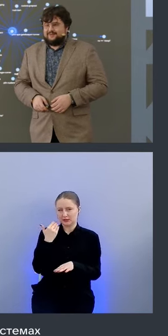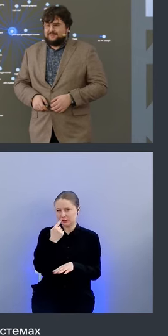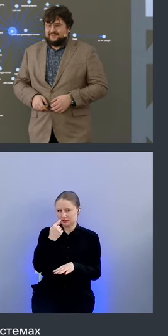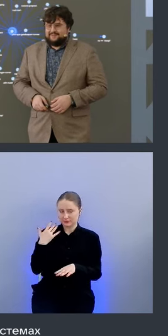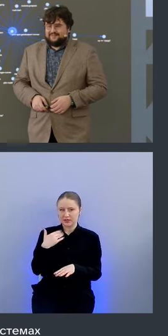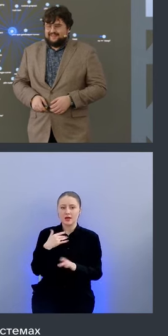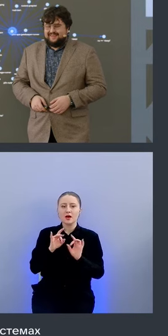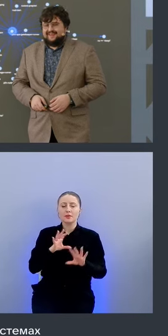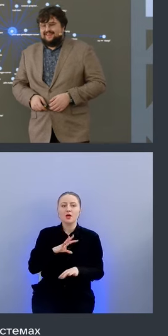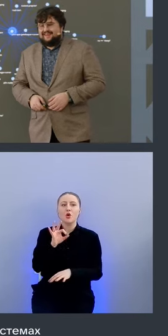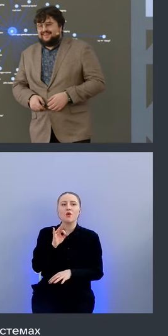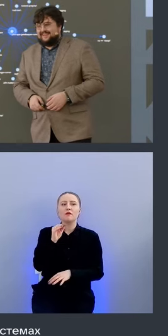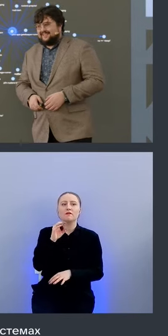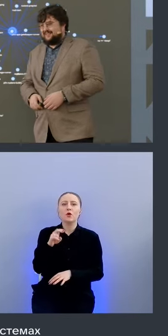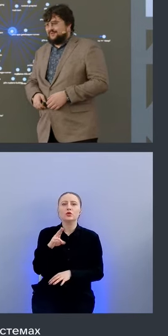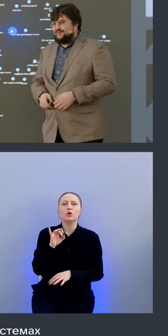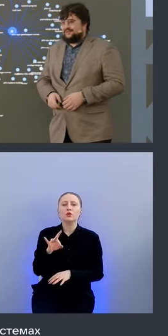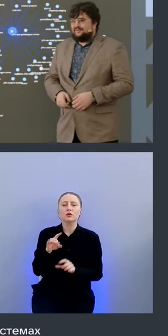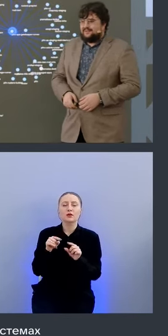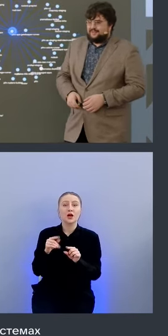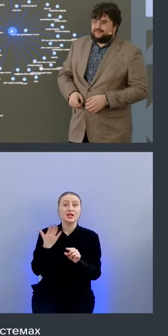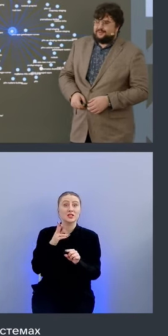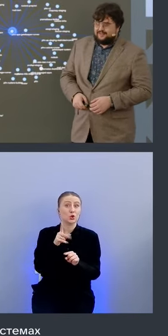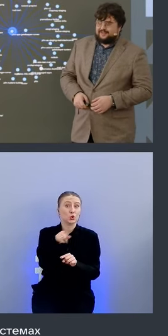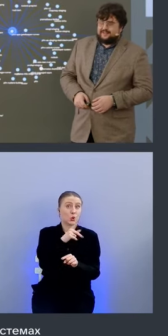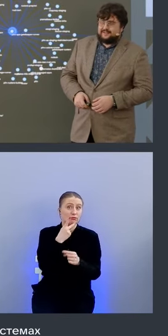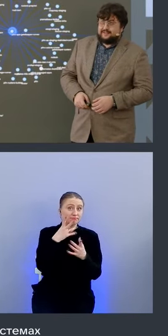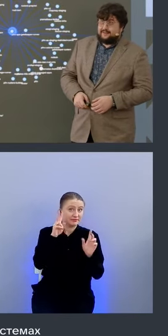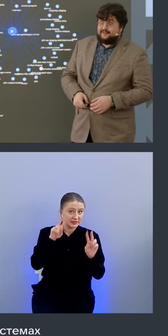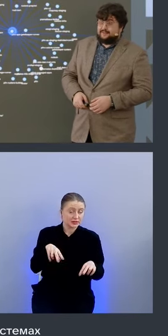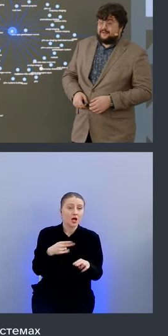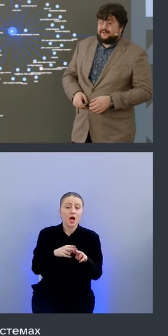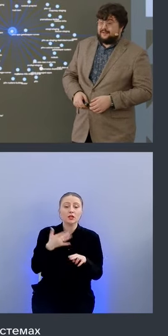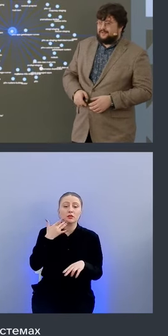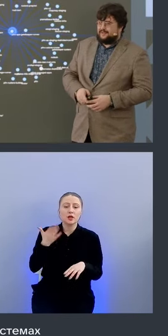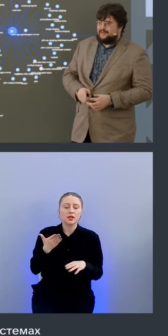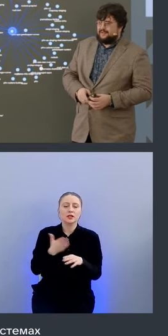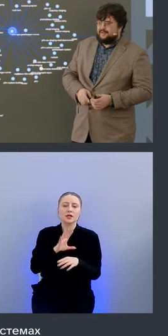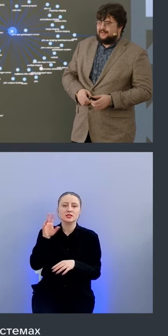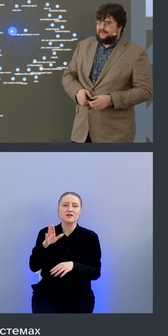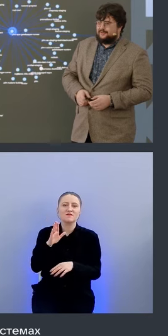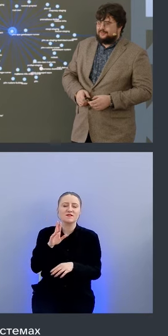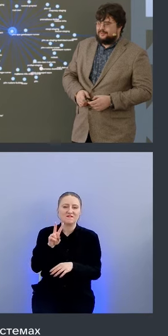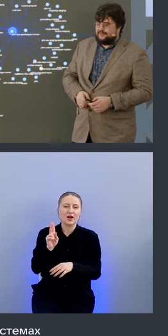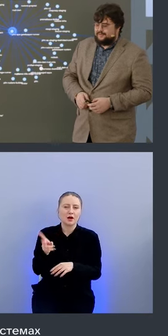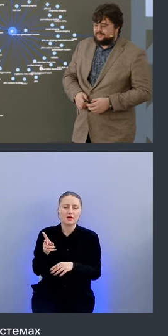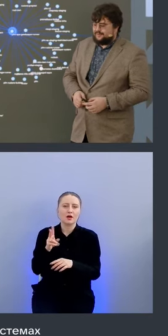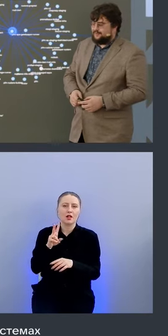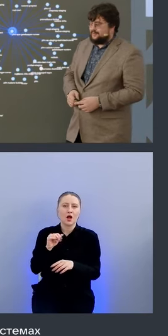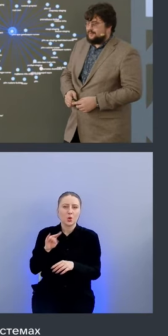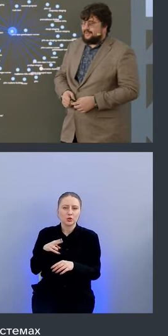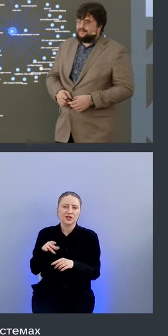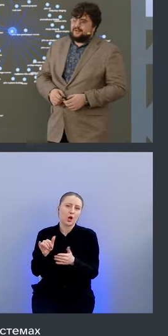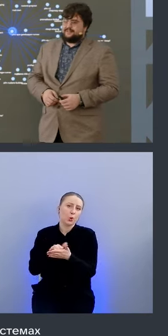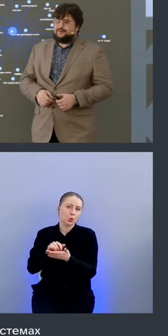рассказывал про федора если кто не видел то этот доклад есть на вк клауде и их канале на ютубе вот